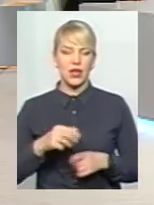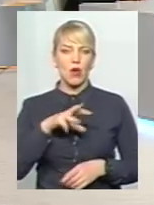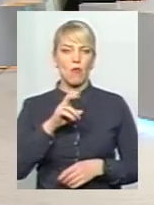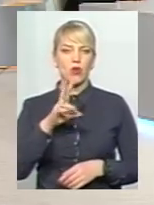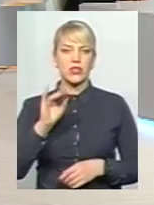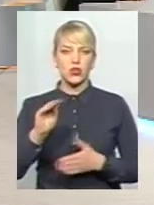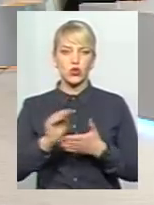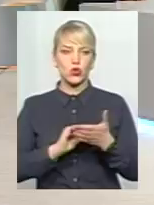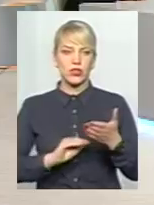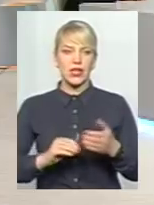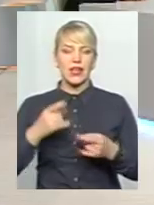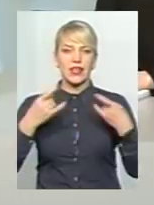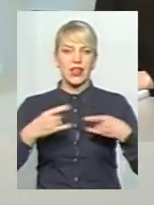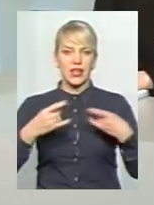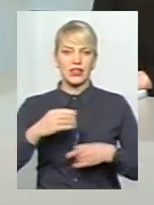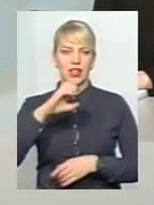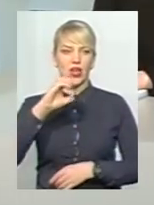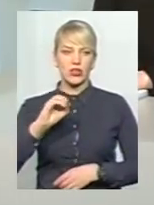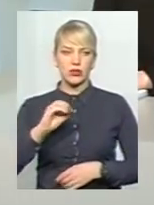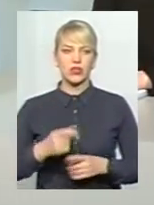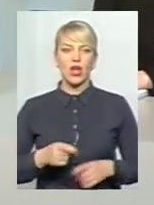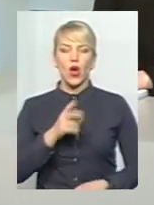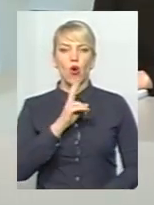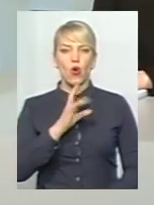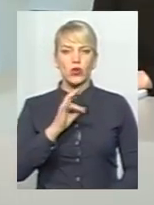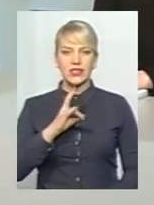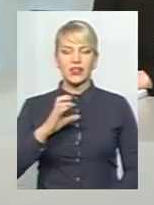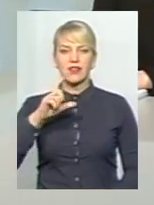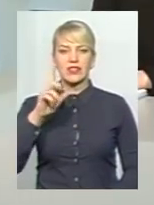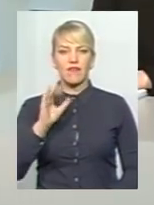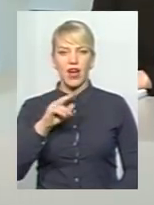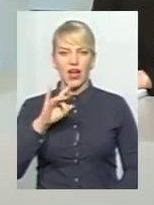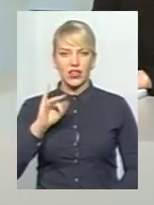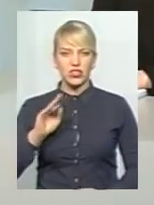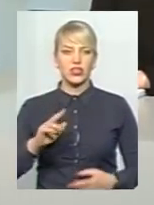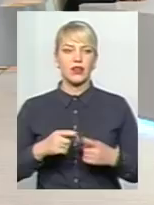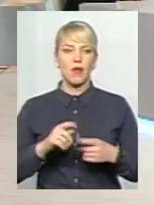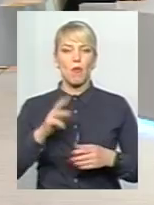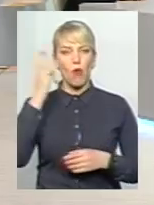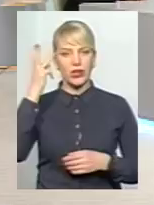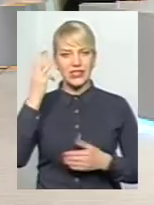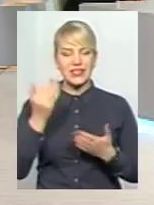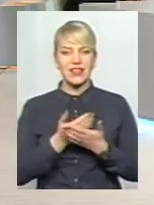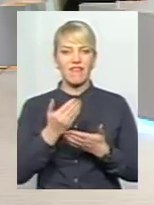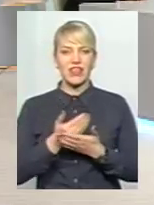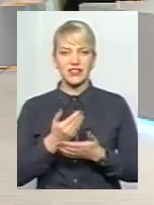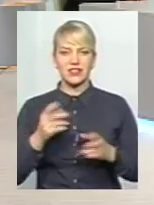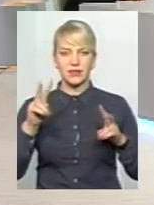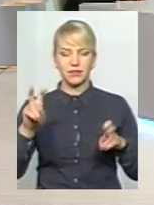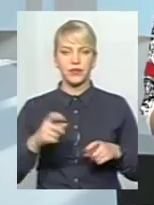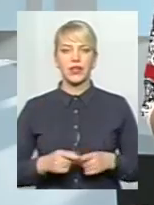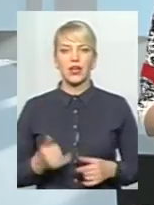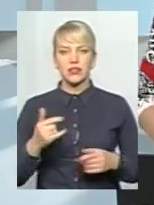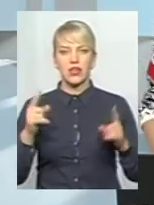журналіст телеканалу «Ексклюзив» та Костянтин Зварич за відділом видання «Подільські вісті». І зараз